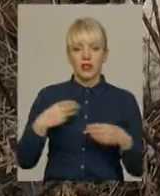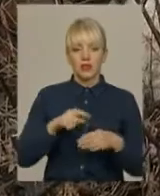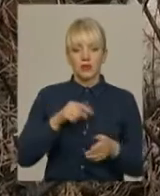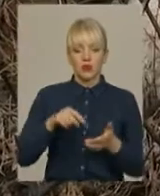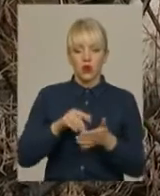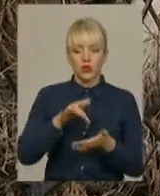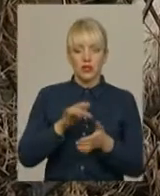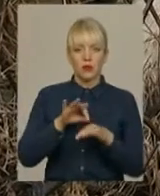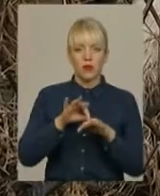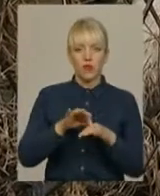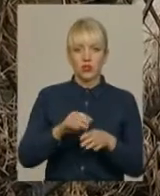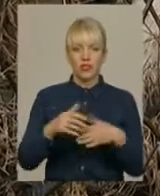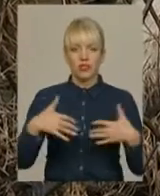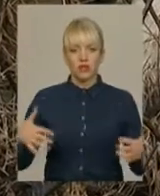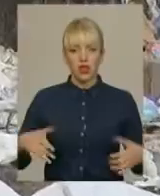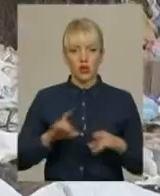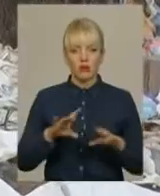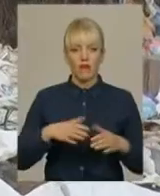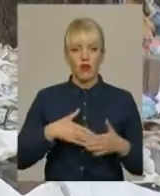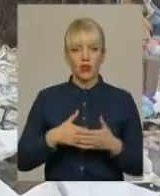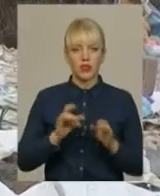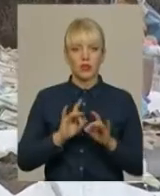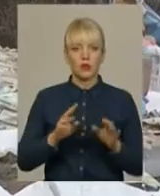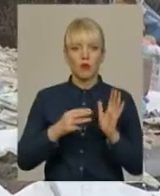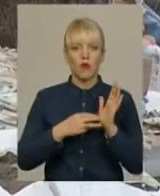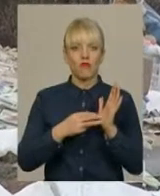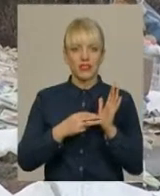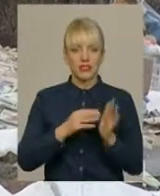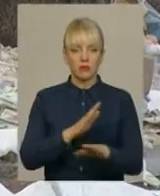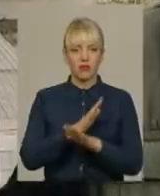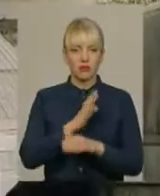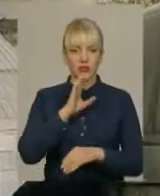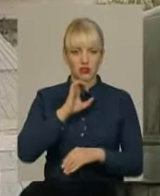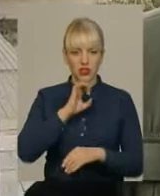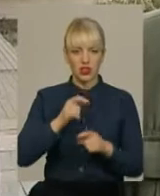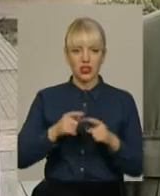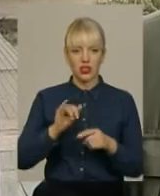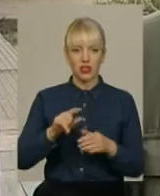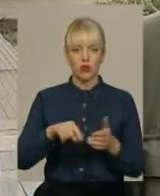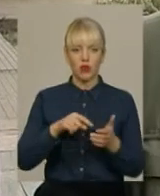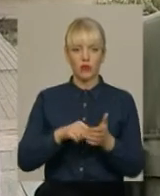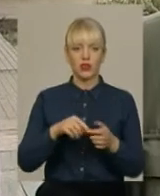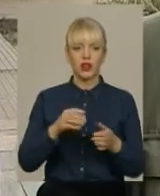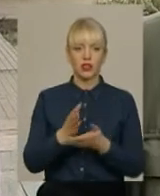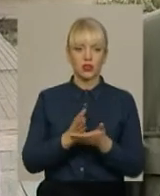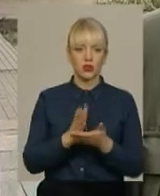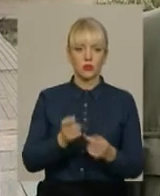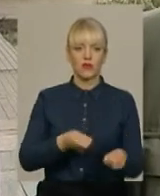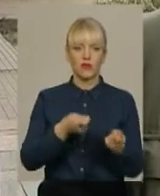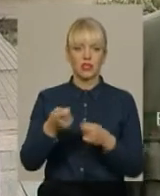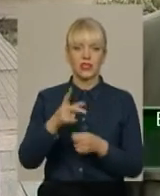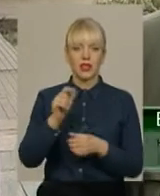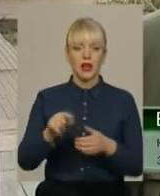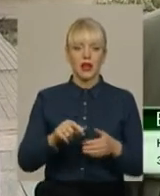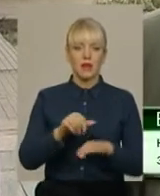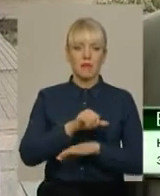Владислав Мєдляковський розповів, волонтери повідомили про вісім трупів тварин. І запевнив, комунальники вивезуть трупи за межі міста. Вийде